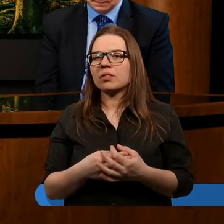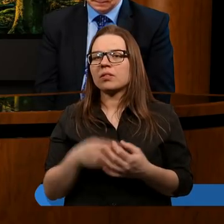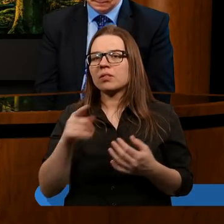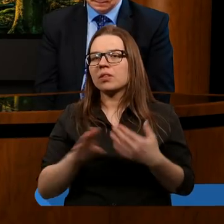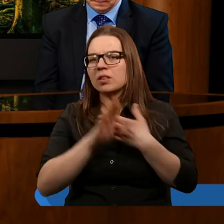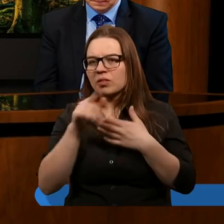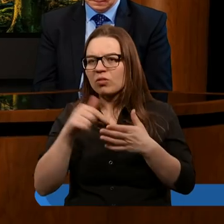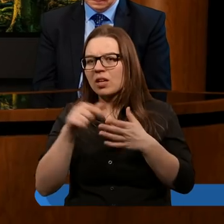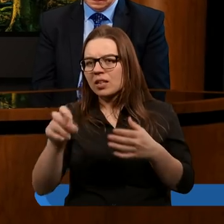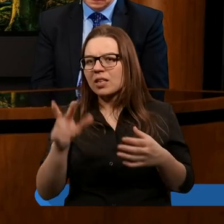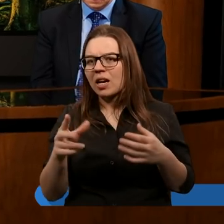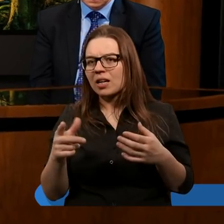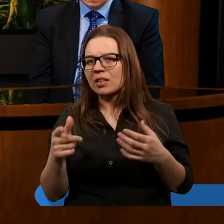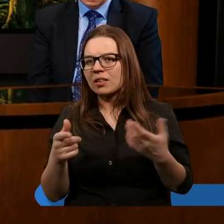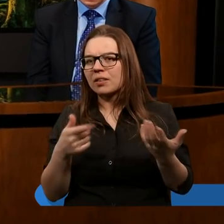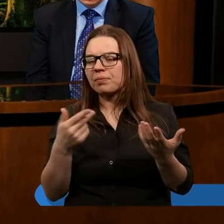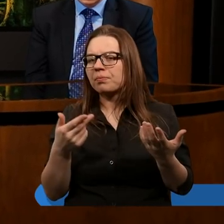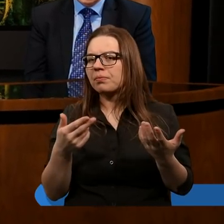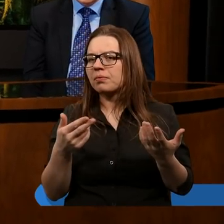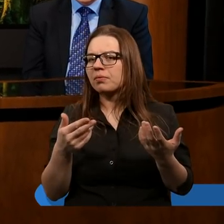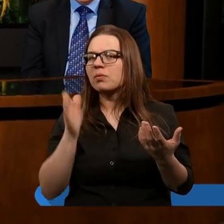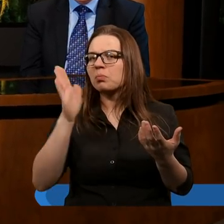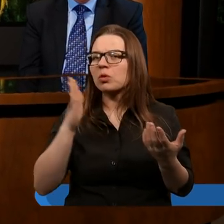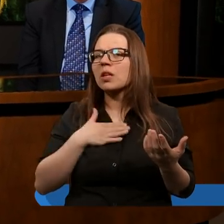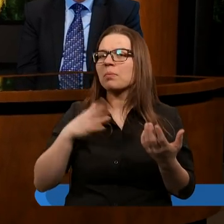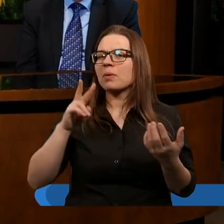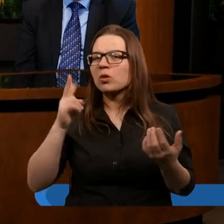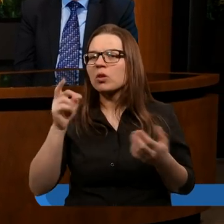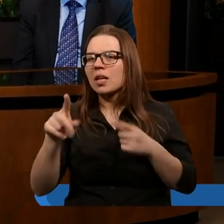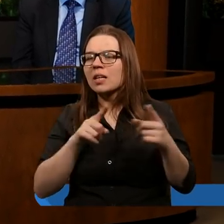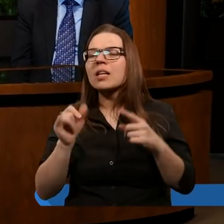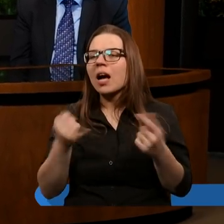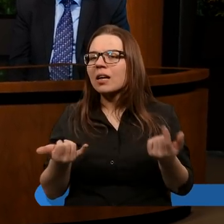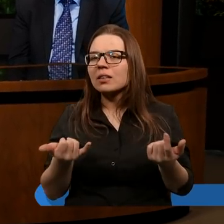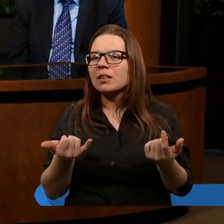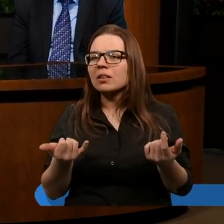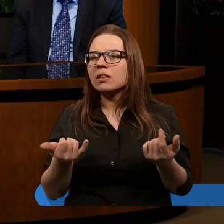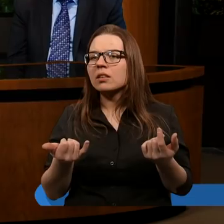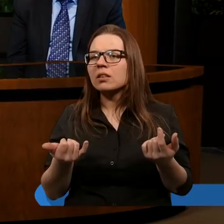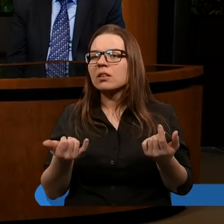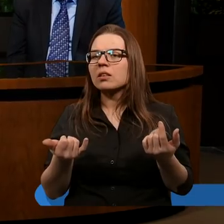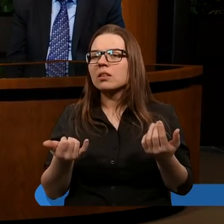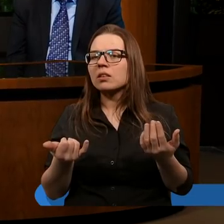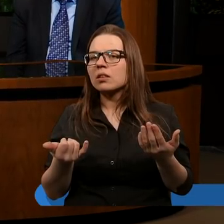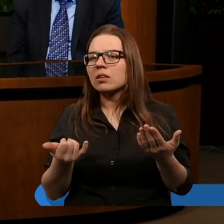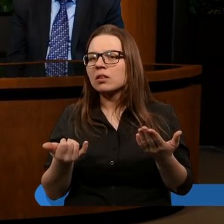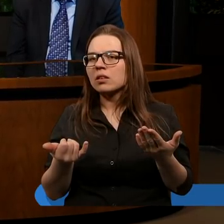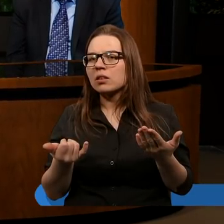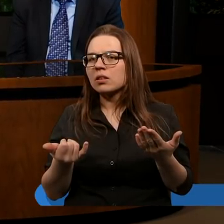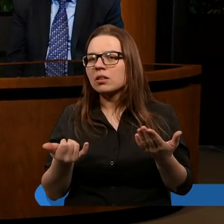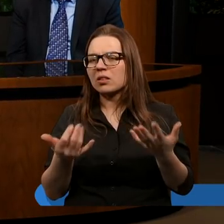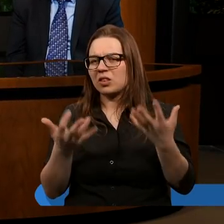wystąpiło właśnie takie zdarzenie. Później mamy drugi taki znak jaki? Ciemny dzień.